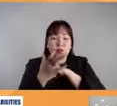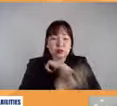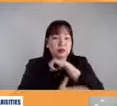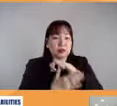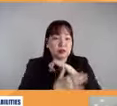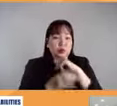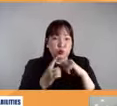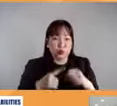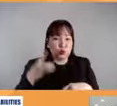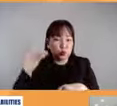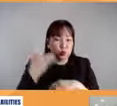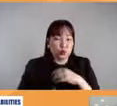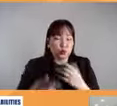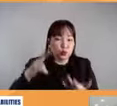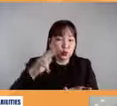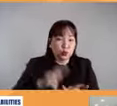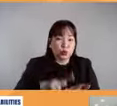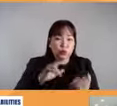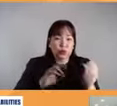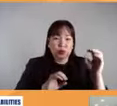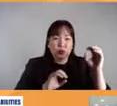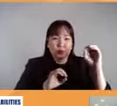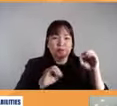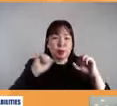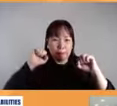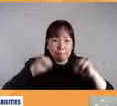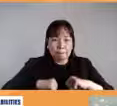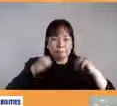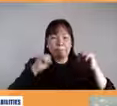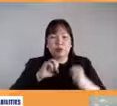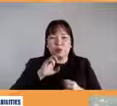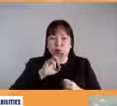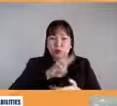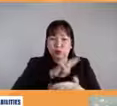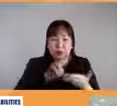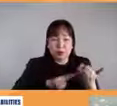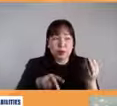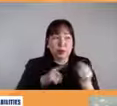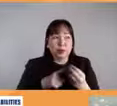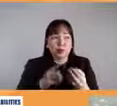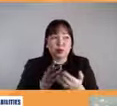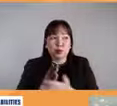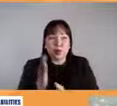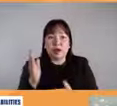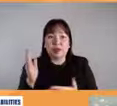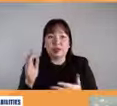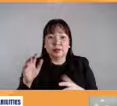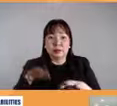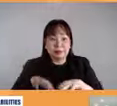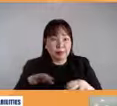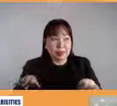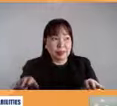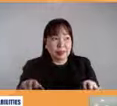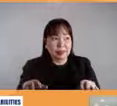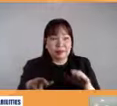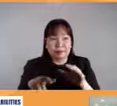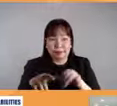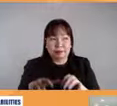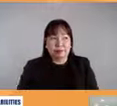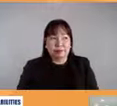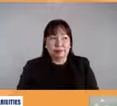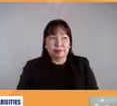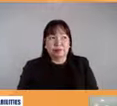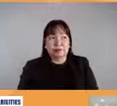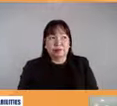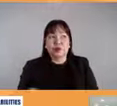-ratify ng UN Convention tungkol sa karapatan ng malkapansanan kaya in